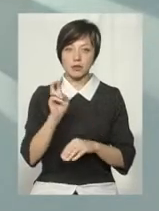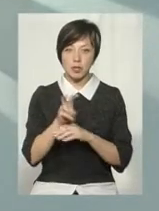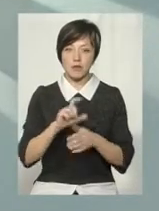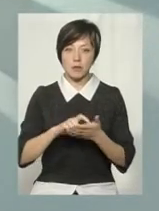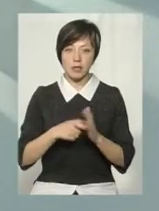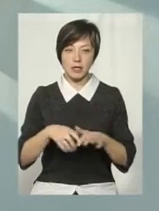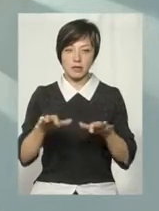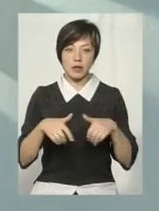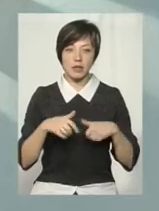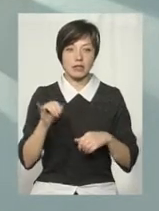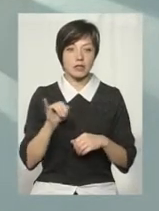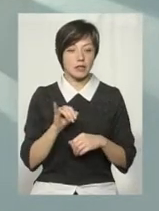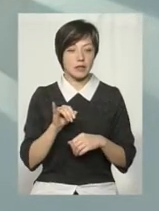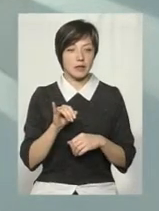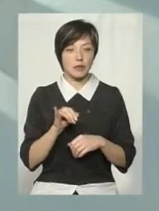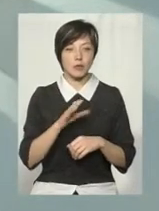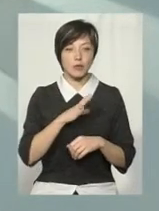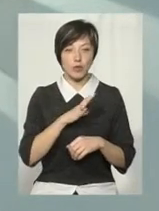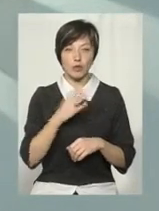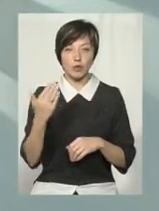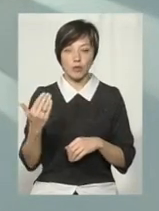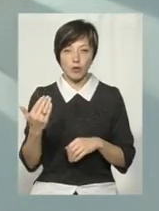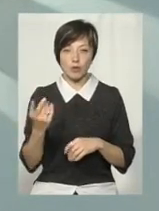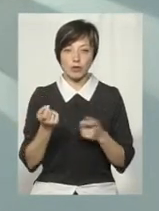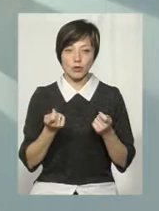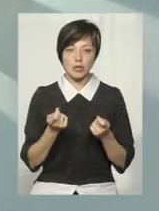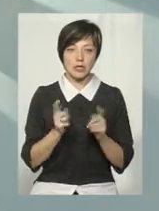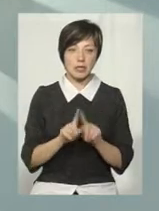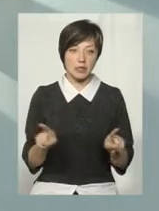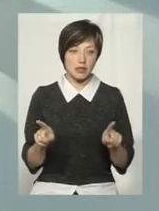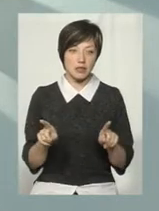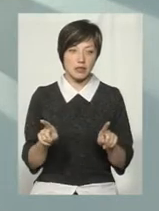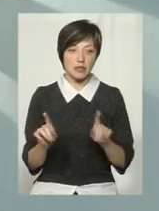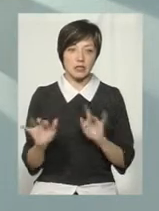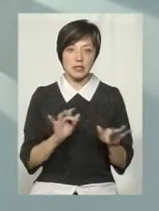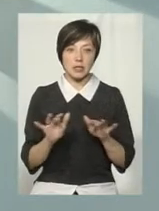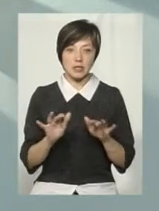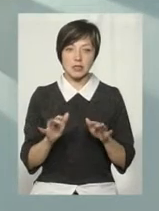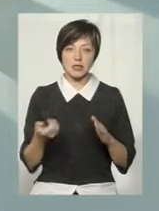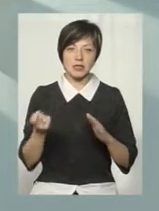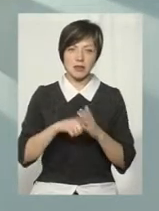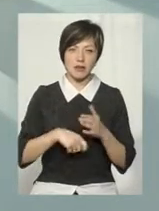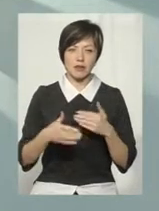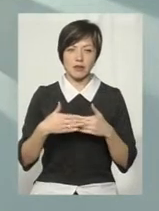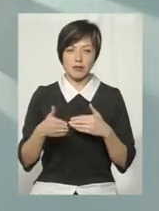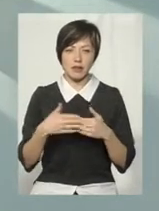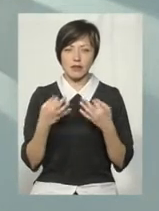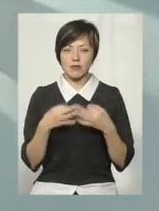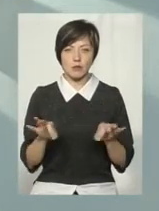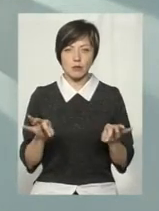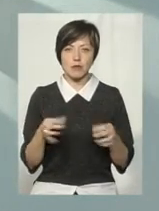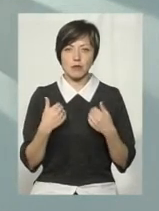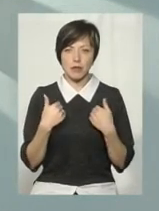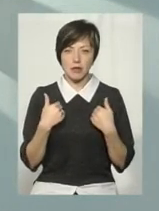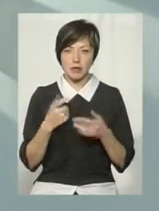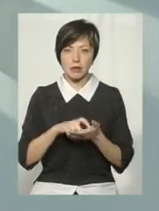щоб забрати, і були з його сторони такі трошечки дивні, як посадовця дії, там, закривання дверей, невипускання мене з